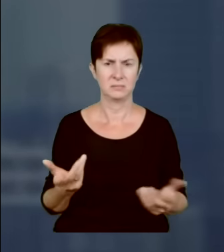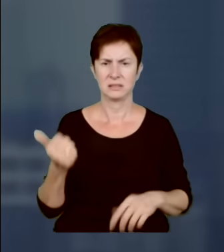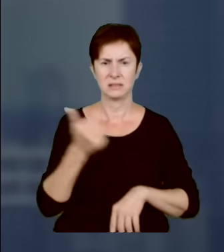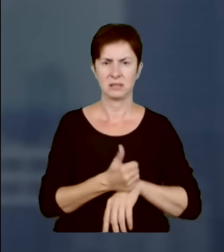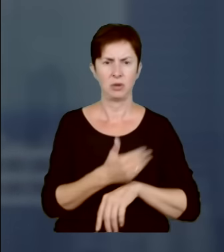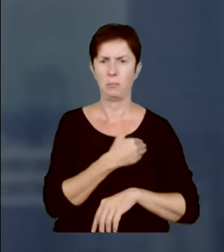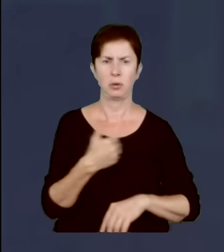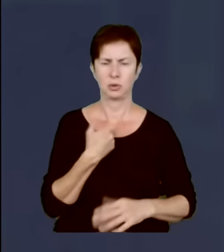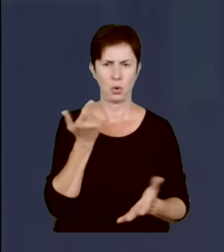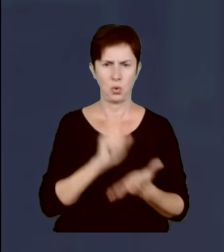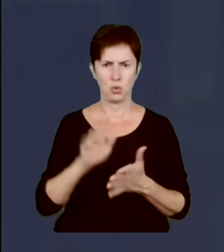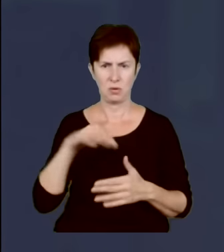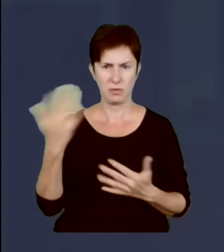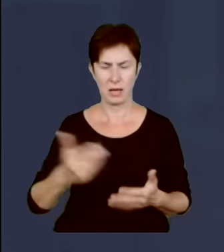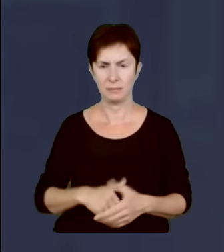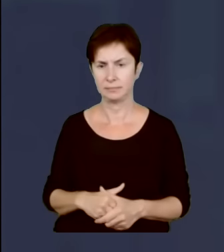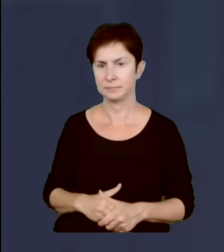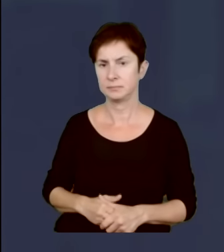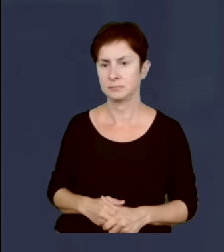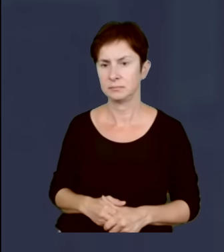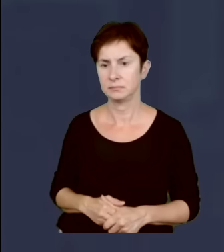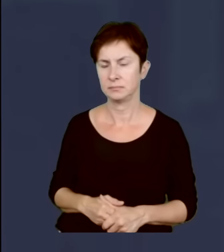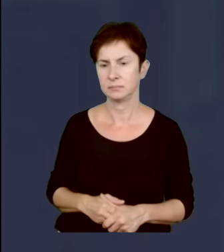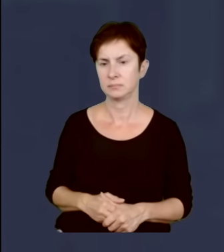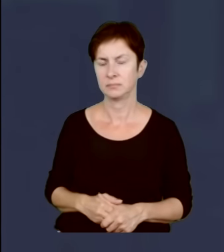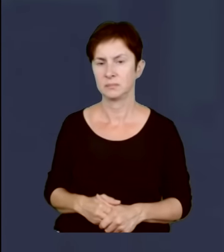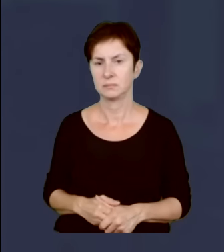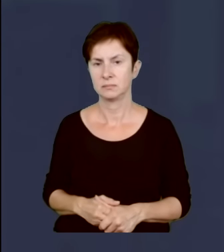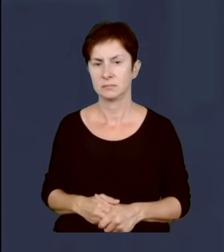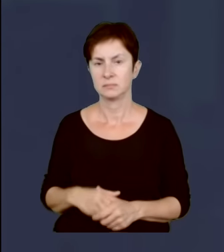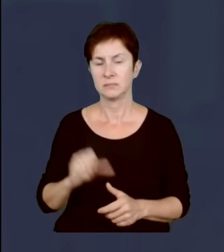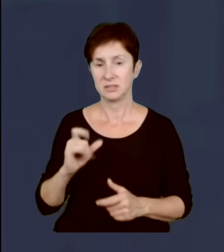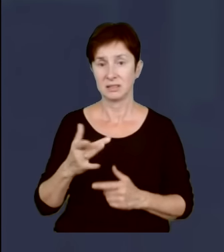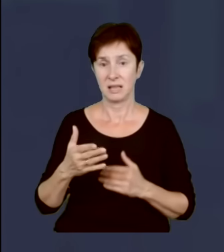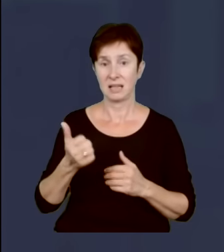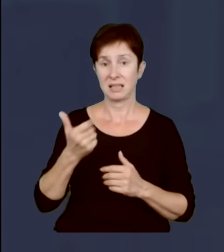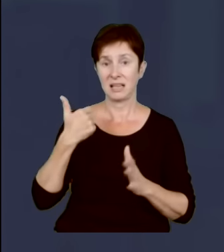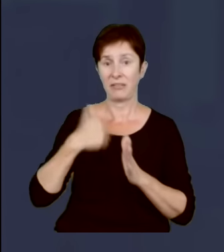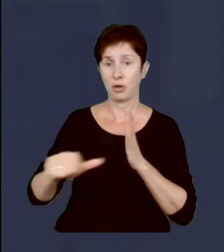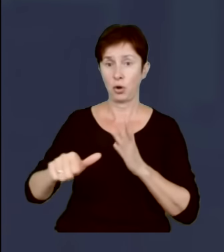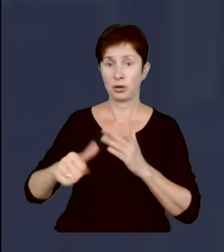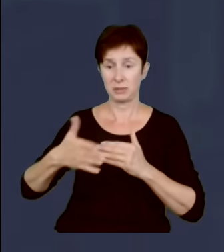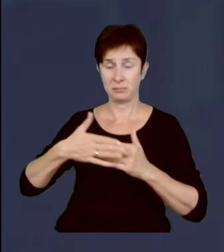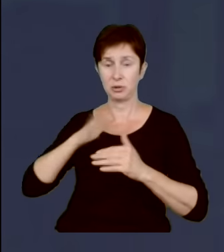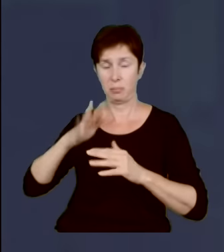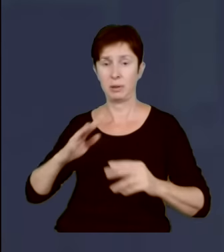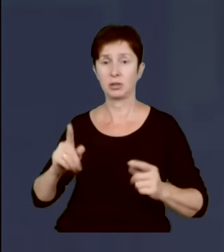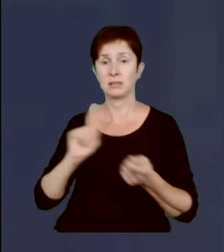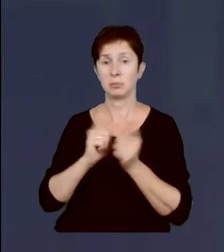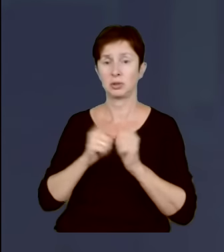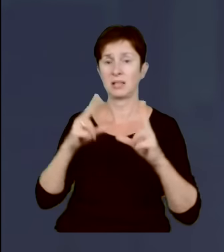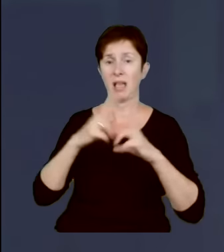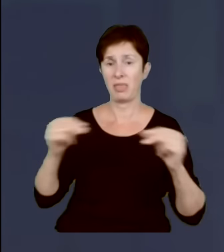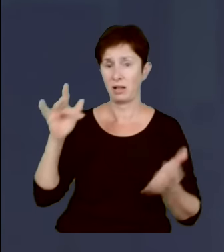nie będzie miała, tak? Jeszcze na kilka tygodni przed szczytem NATO. Teraz właśnie odbędzie się szczyt NATO w